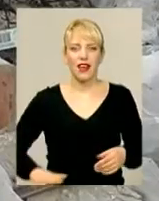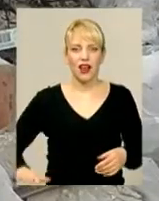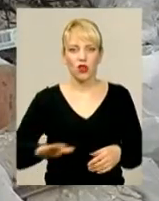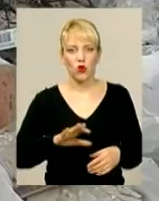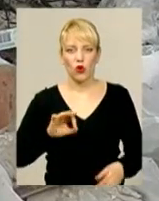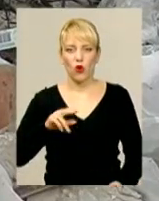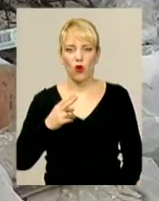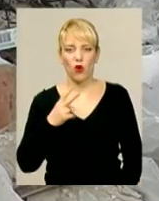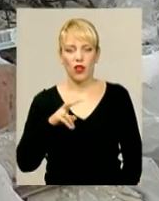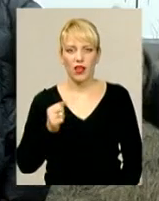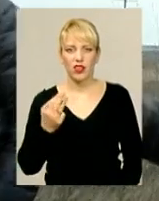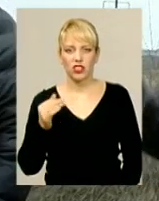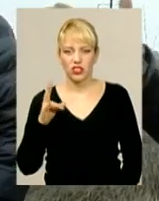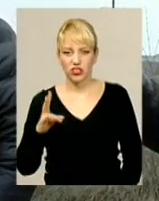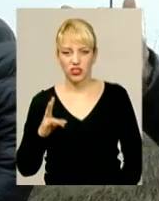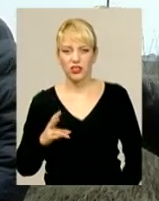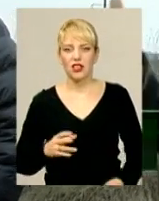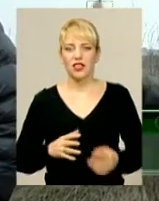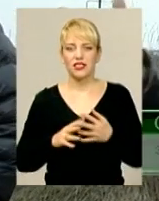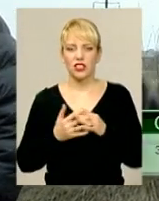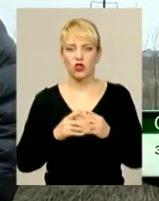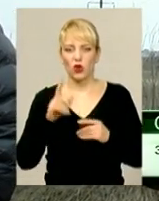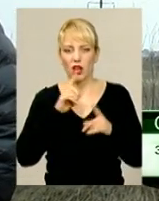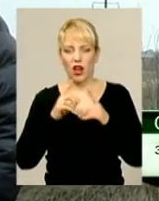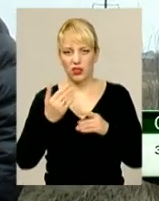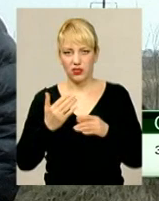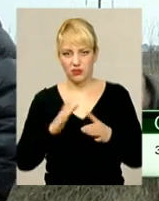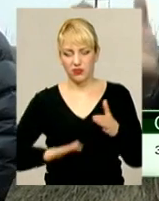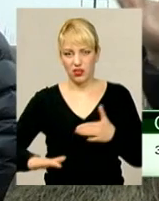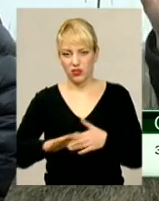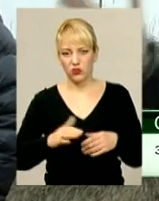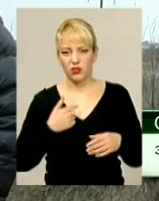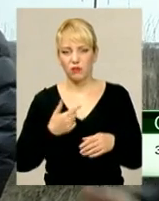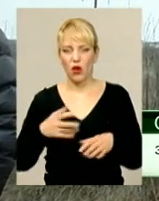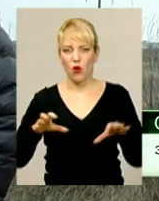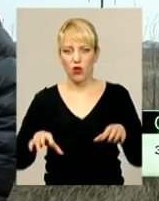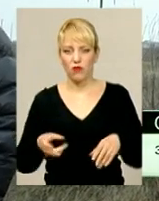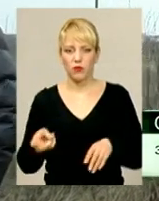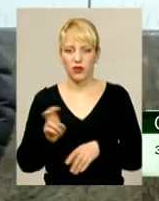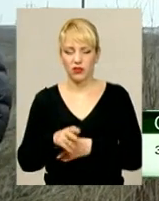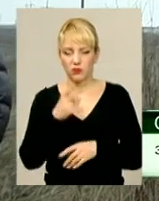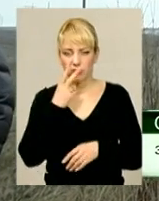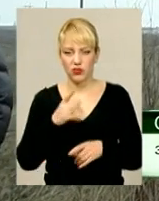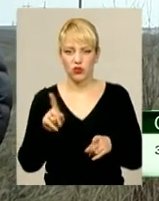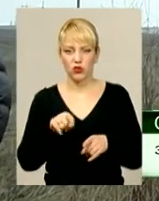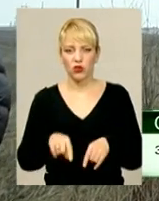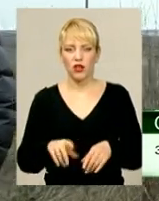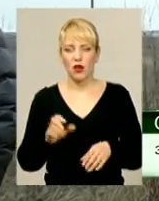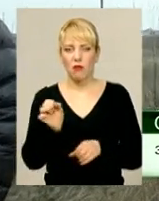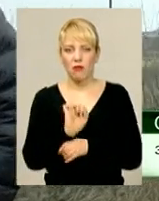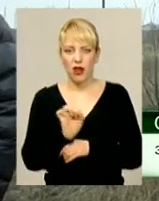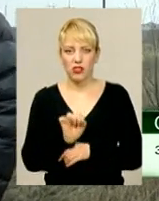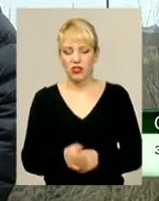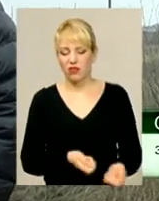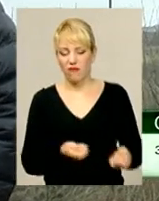Ми з головою приїхали в черговий раз подивитися, що тут твориться. При нас знову приїхала машина вигружати. Ми її,